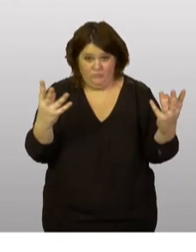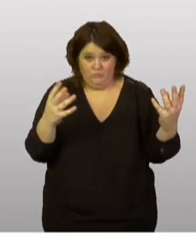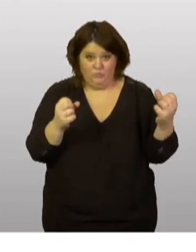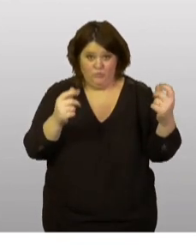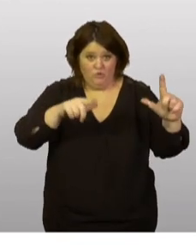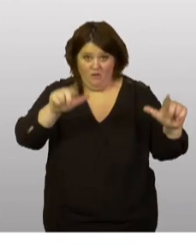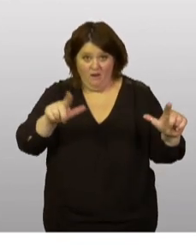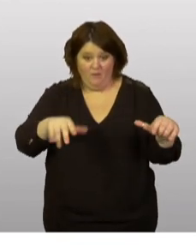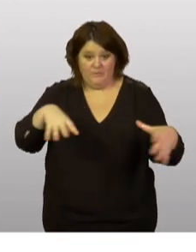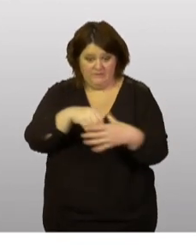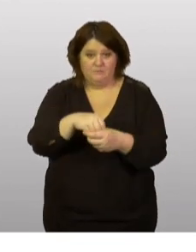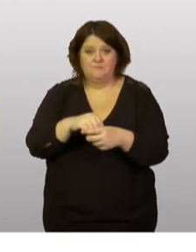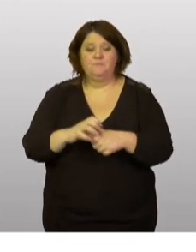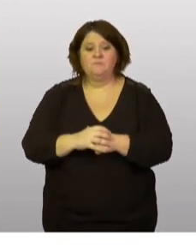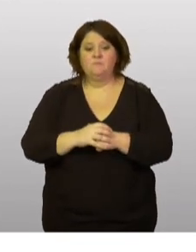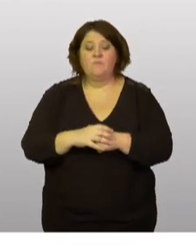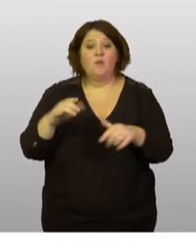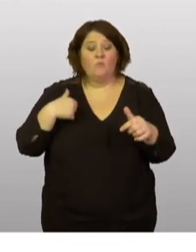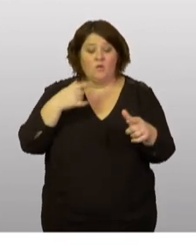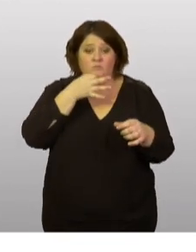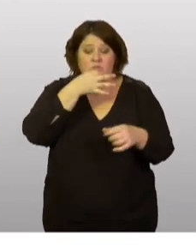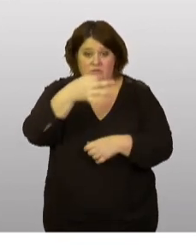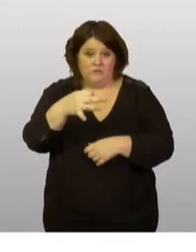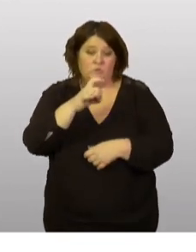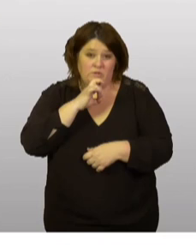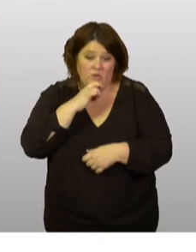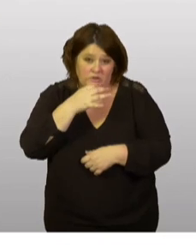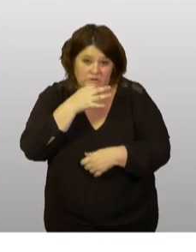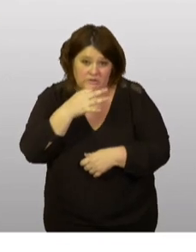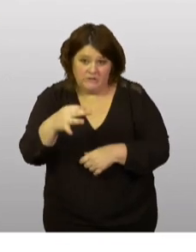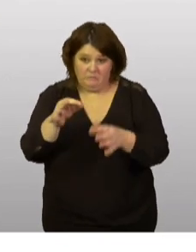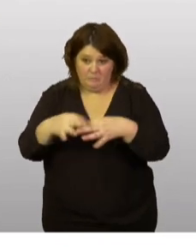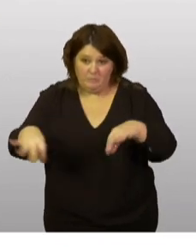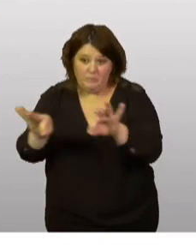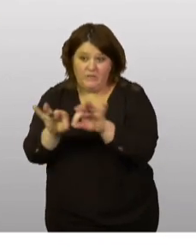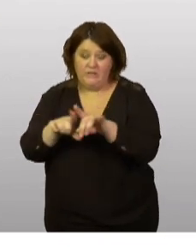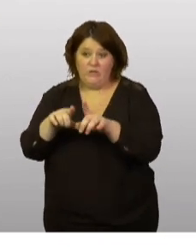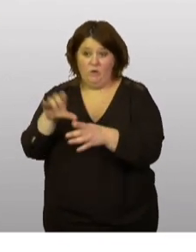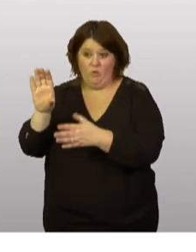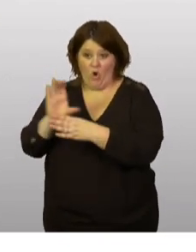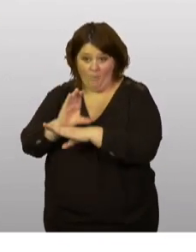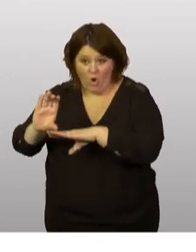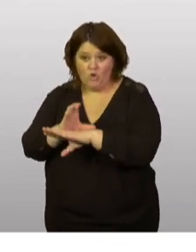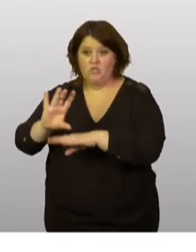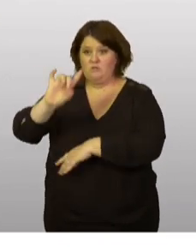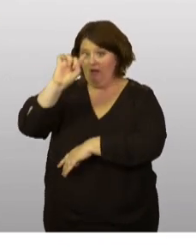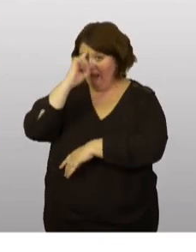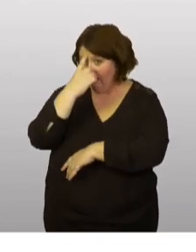leur nombre. Je citais tout à l'heure des pays comme le Cambodge, l'Inde,